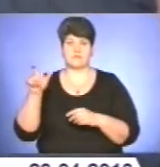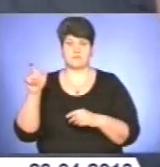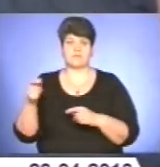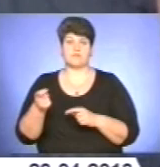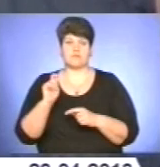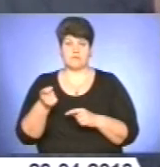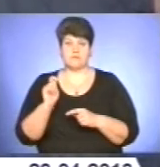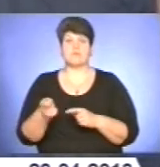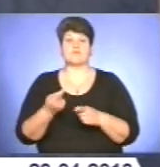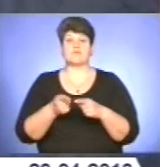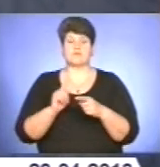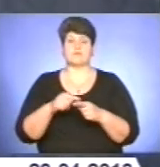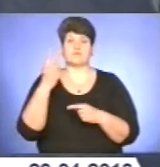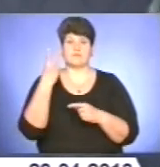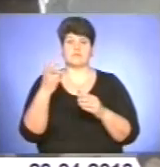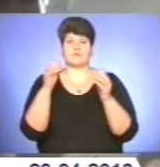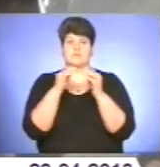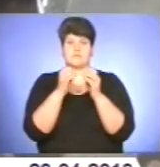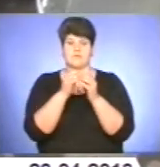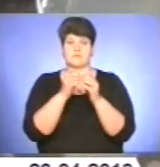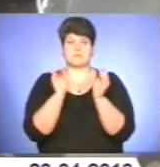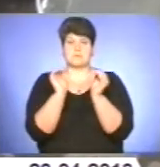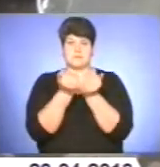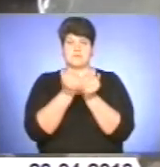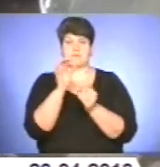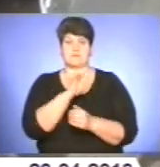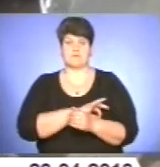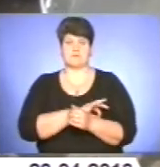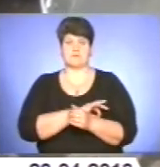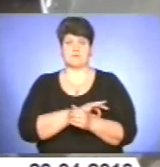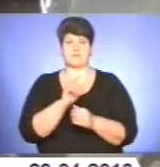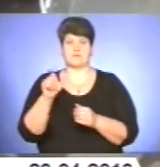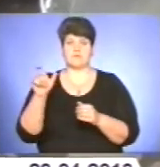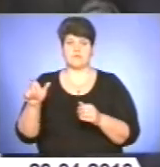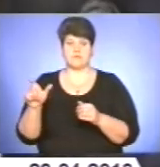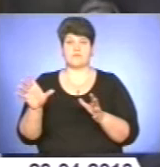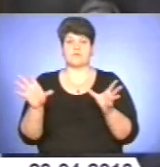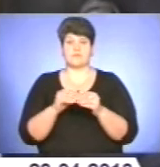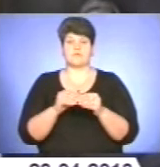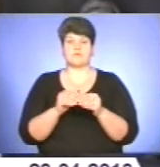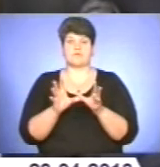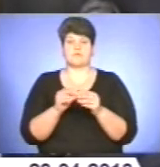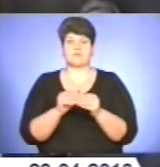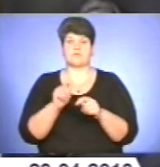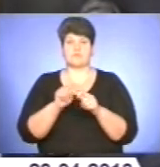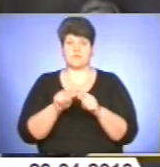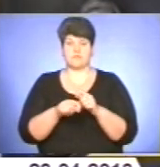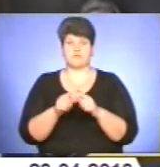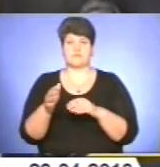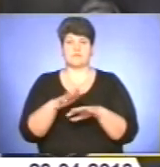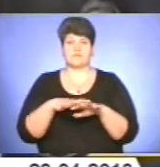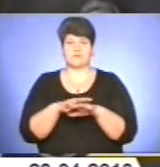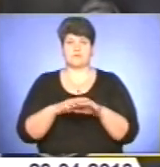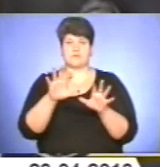громадян від двох до десяти неоподаткованих мінімумів доходів громадян. В ході спільних перевірах на ринках Тернопільщини вилучено понад